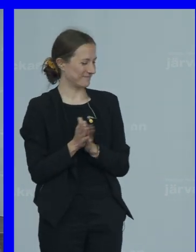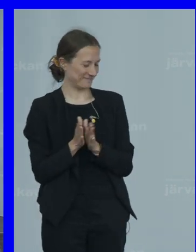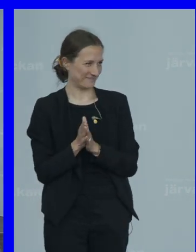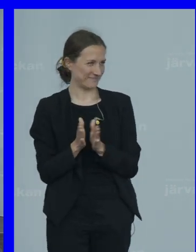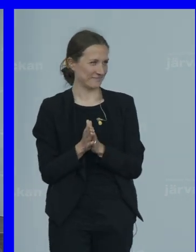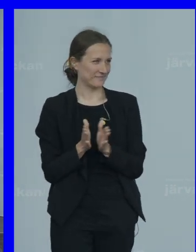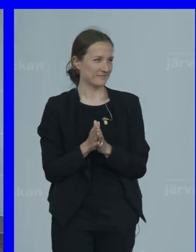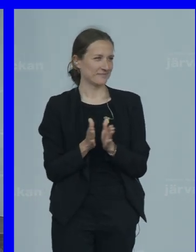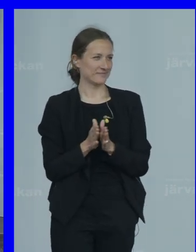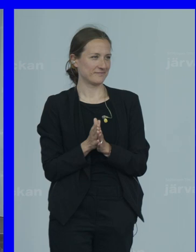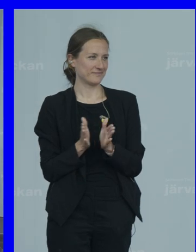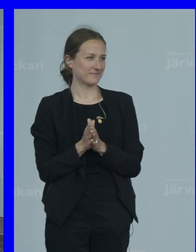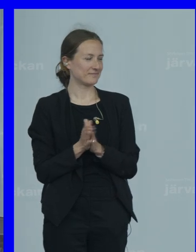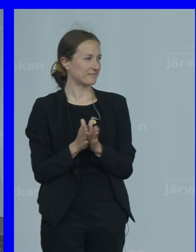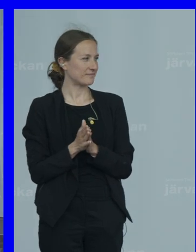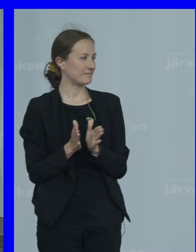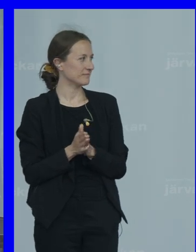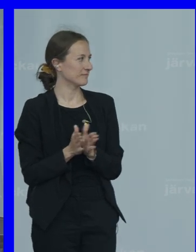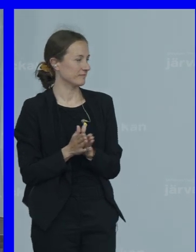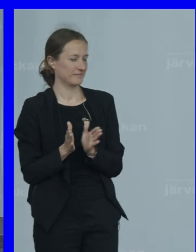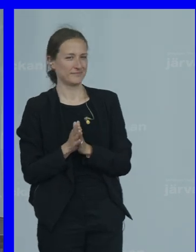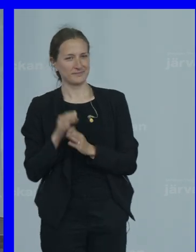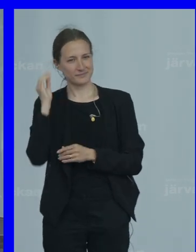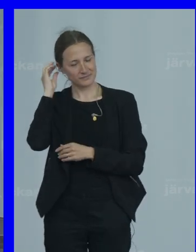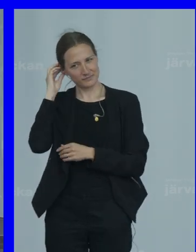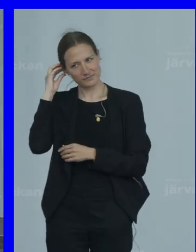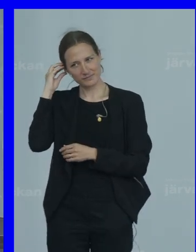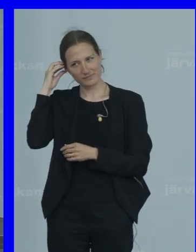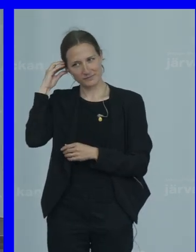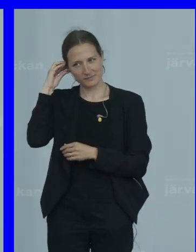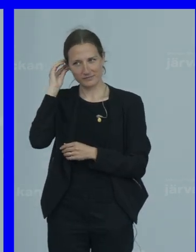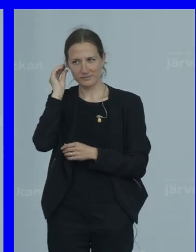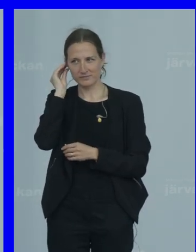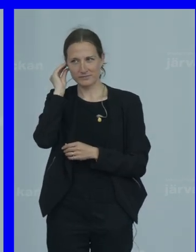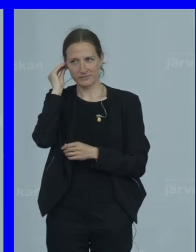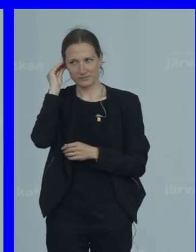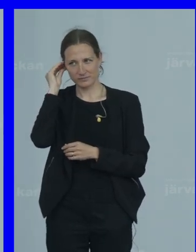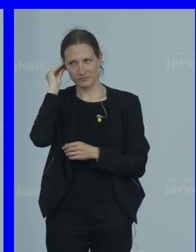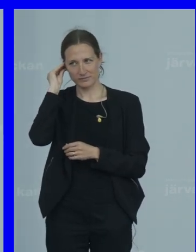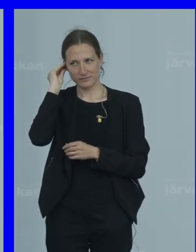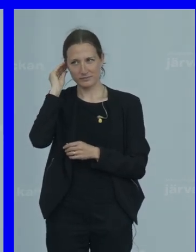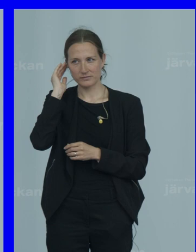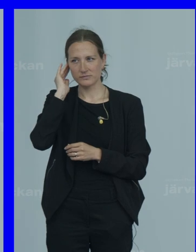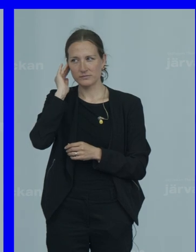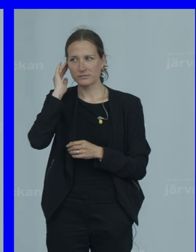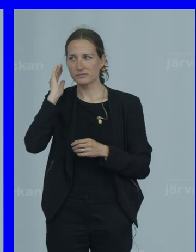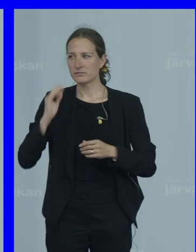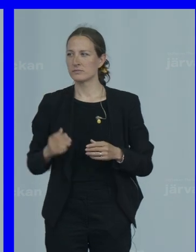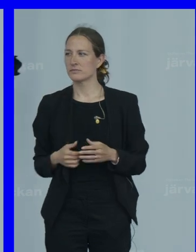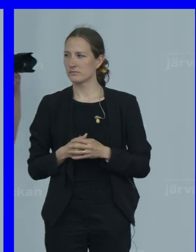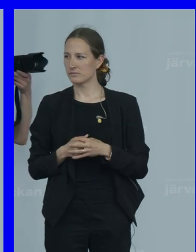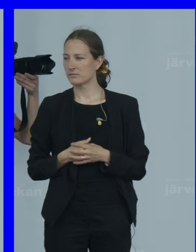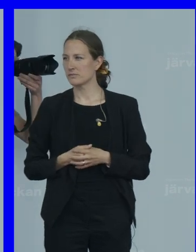Kanske. Musik. Musik. Musik. Musik.